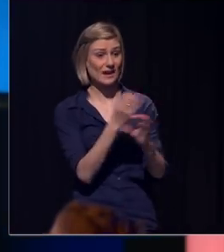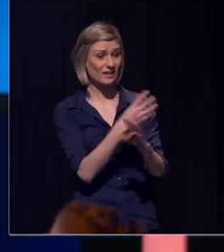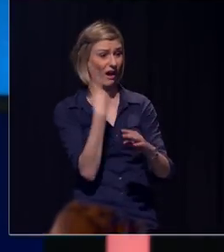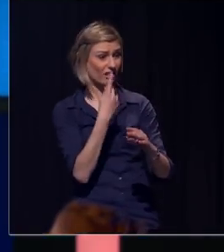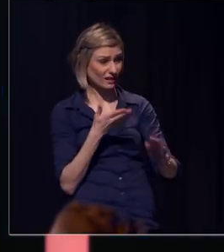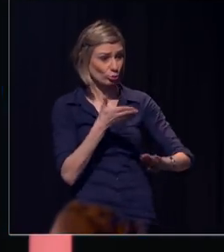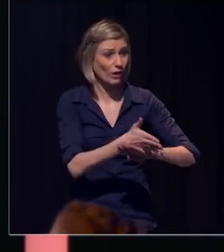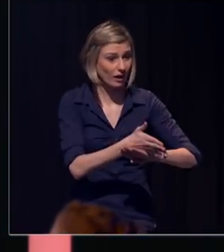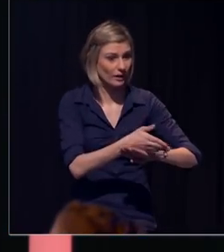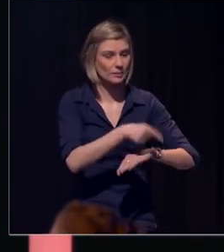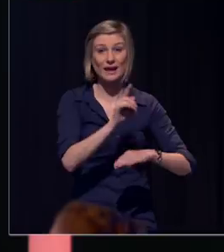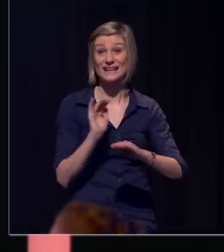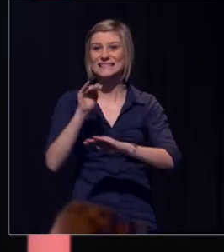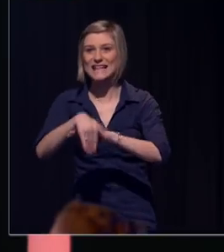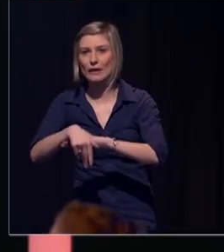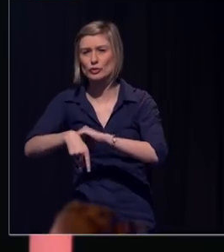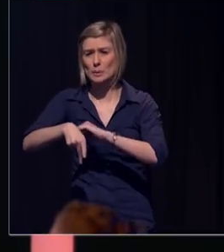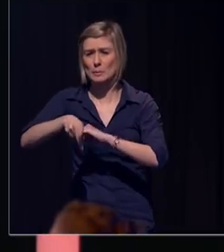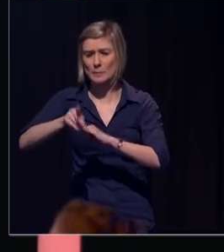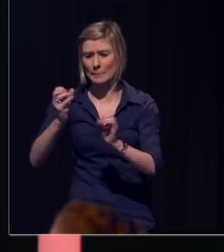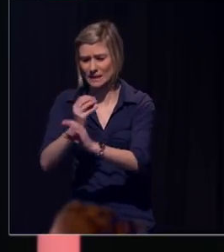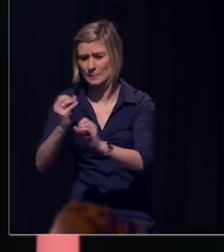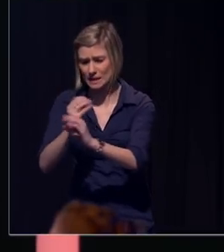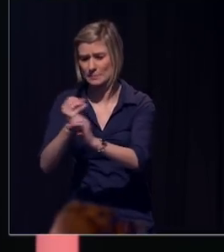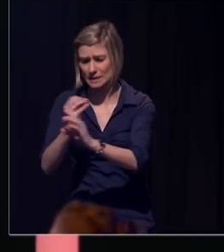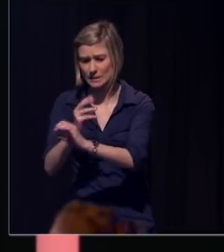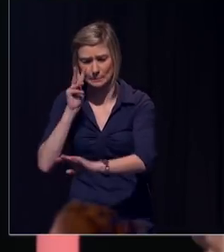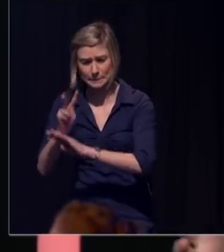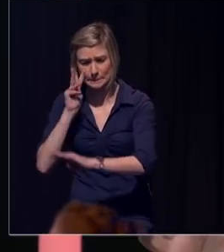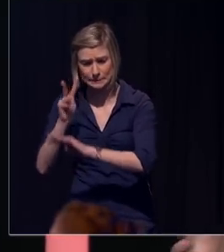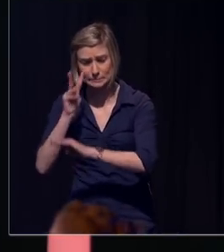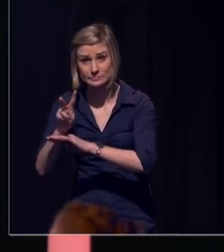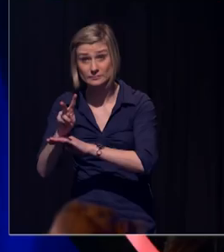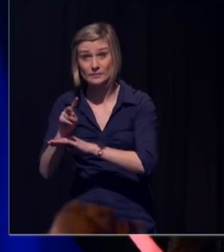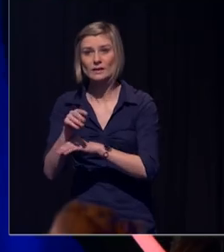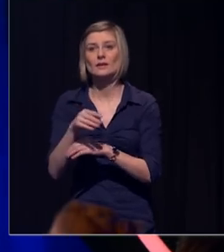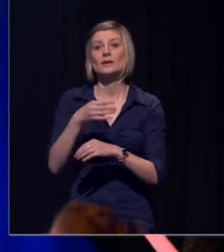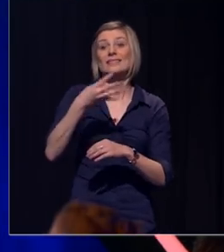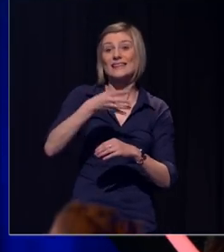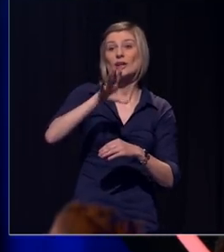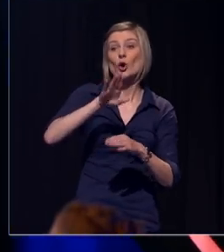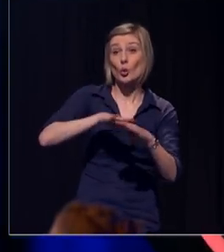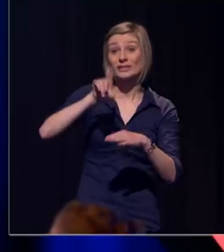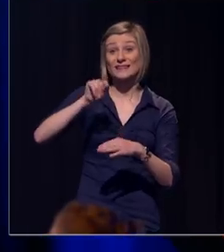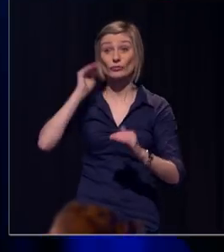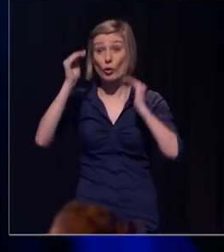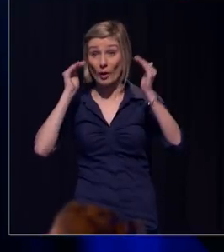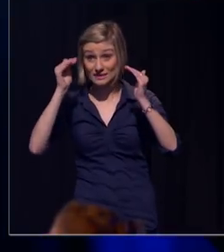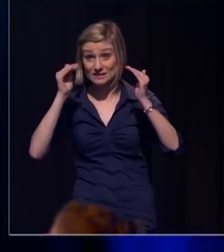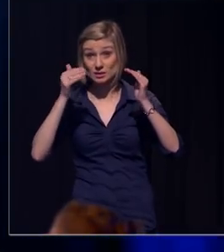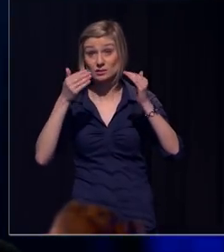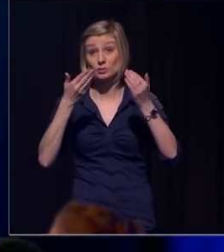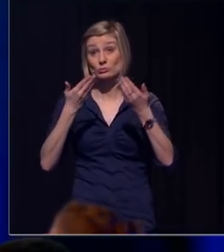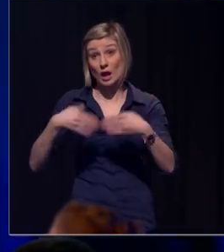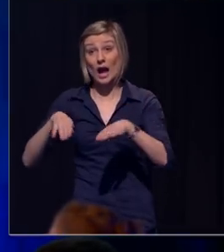maar toch piekt dat s'avonds. Negen op tien volwassenen sluiten hun dag af voor een scherm. Jongeren gaan na